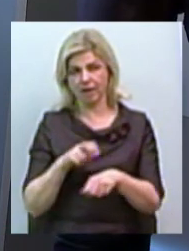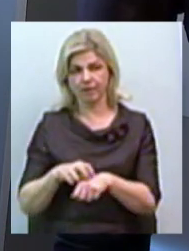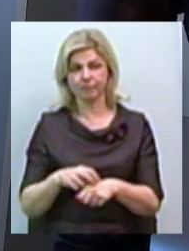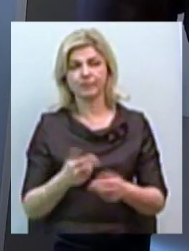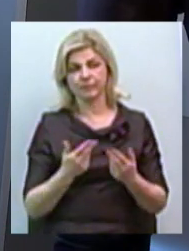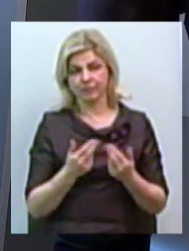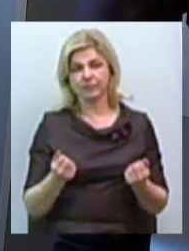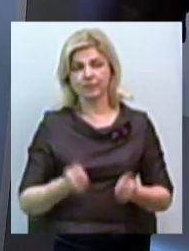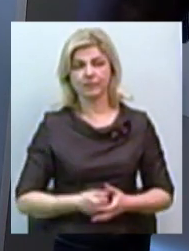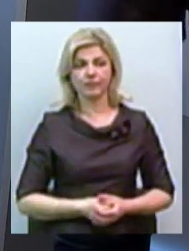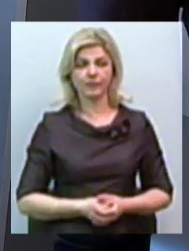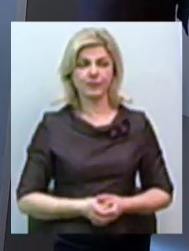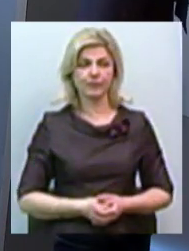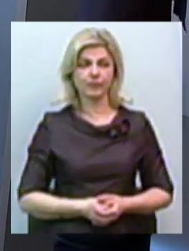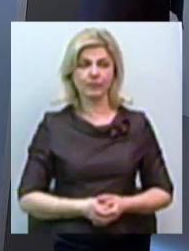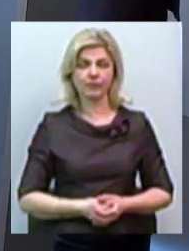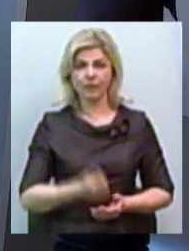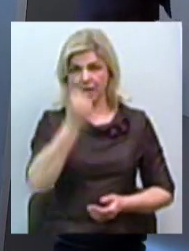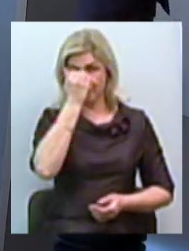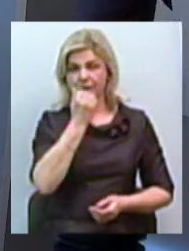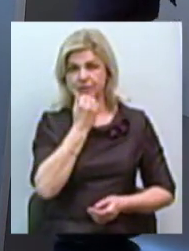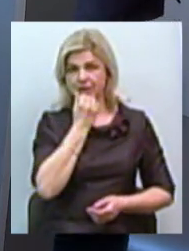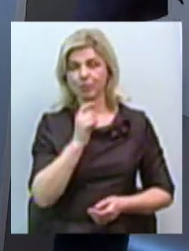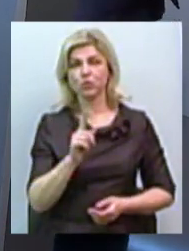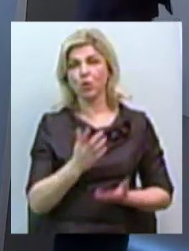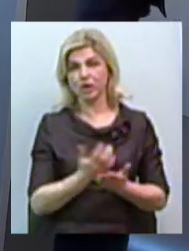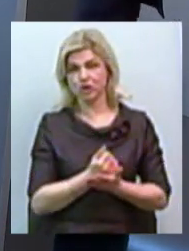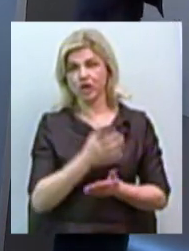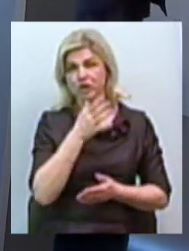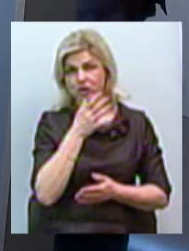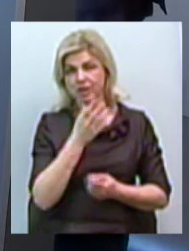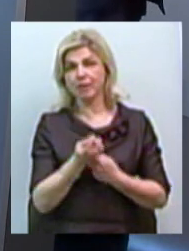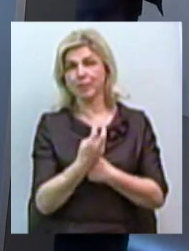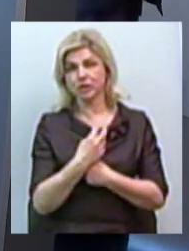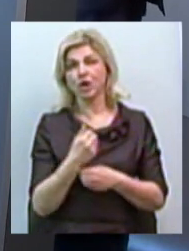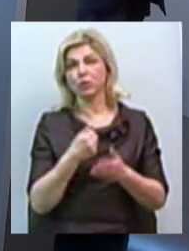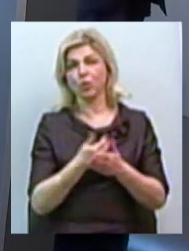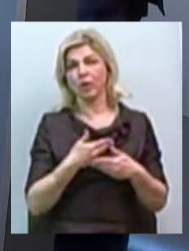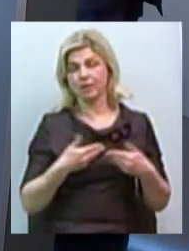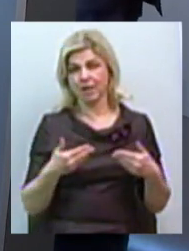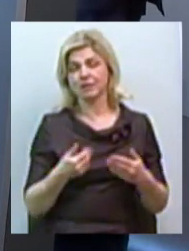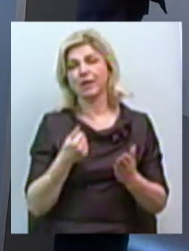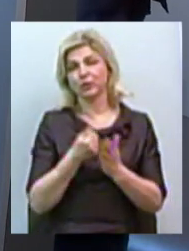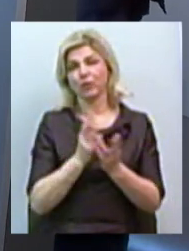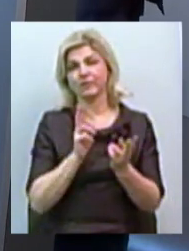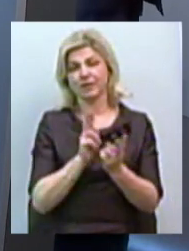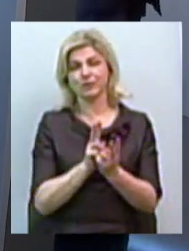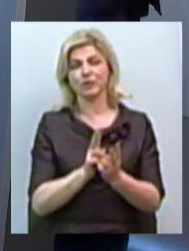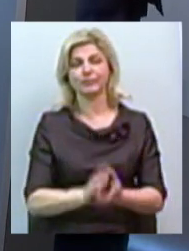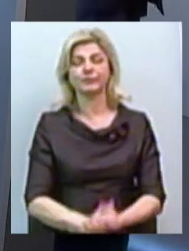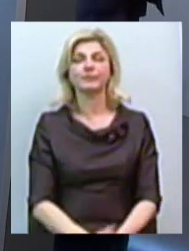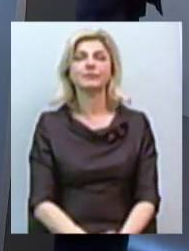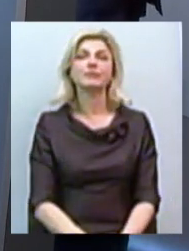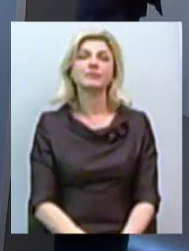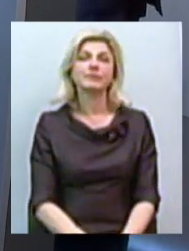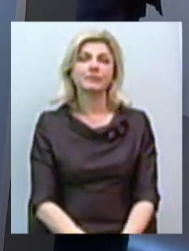Це безпосередньо. Спасибі, що сьогодні знайшли час і завітали до нас в студію. Це була тема дня, якою буде наступна тема,